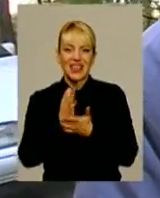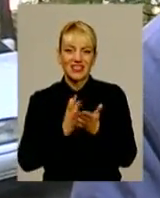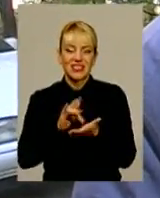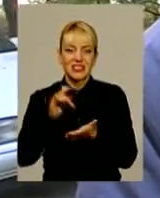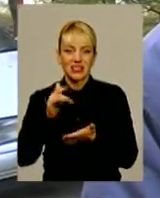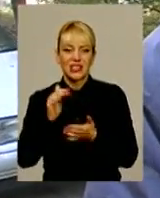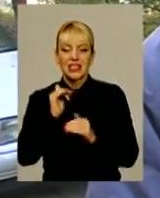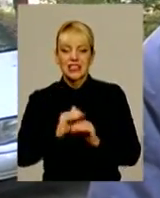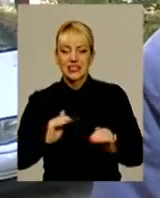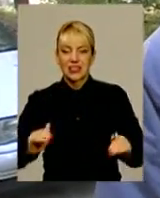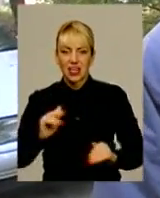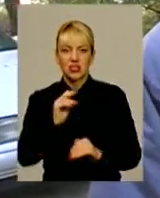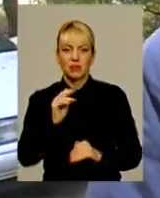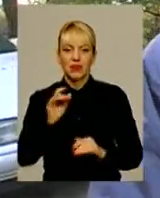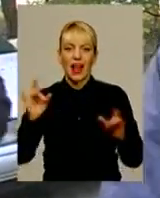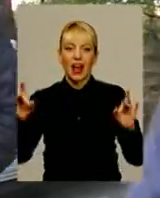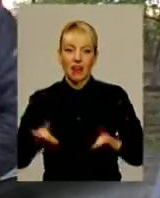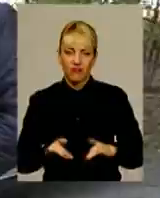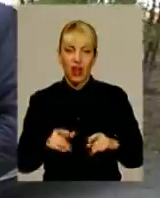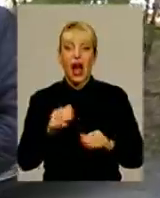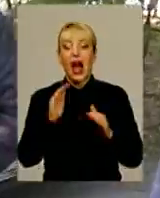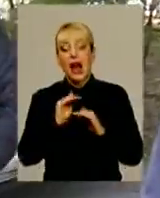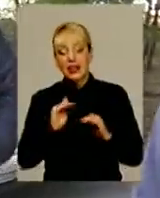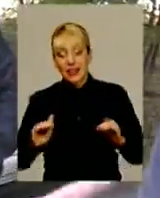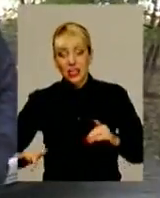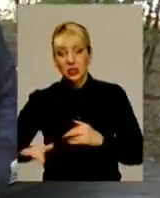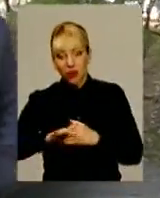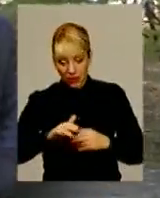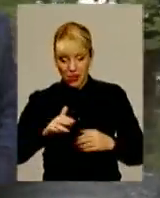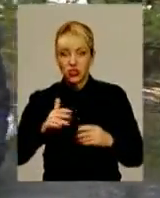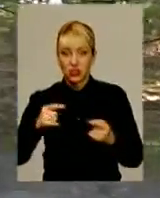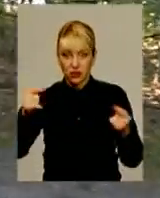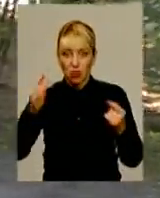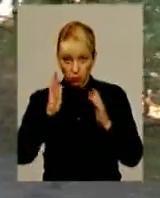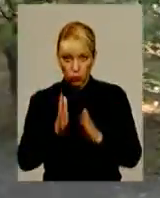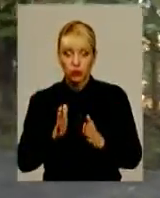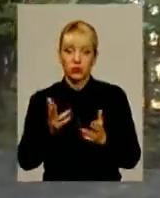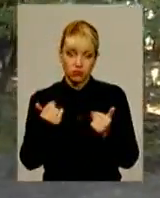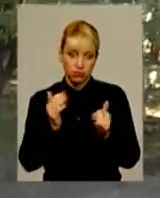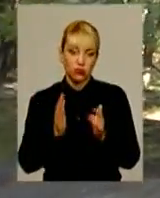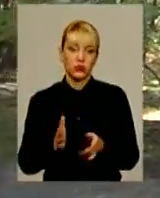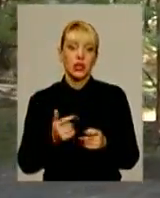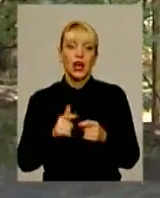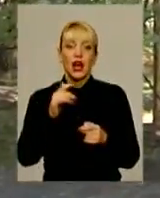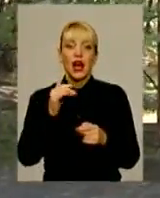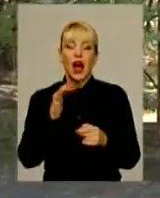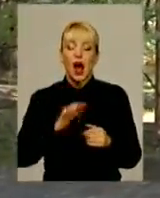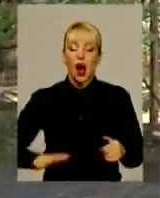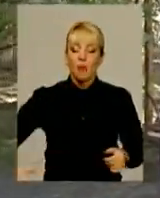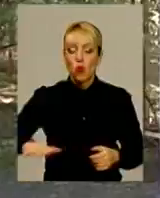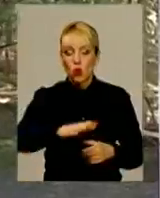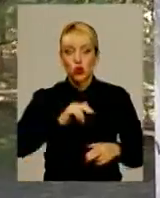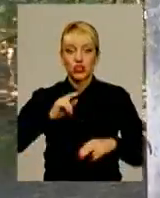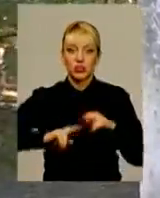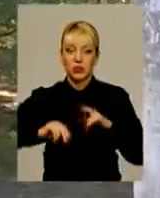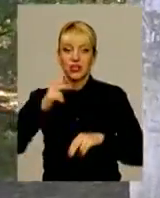А дитячий майданчик переконані? Звичайно, звичайно. А взагалі площа яка? Площа за будівлі 330 квадратних